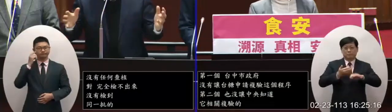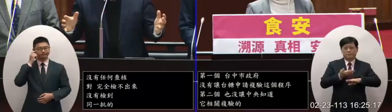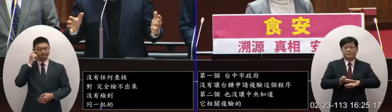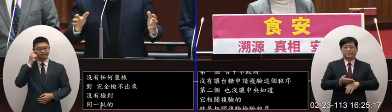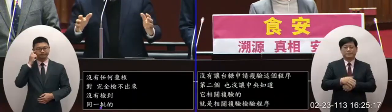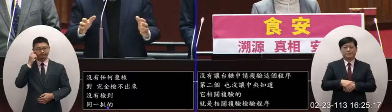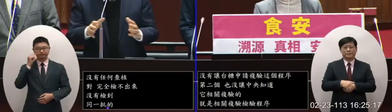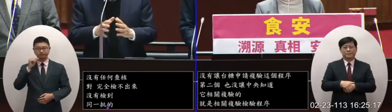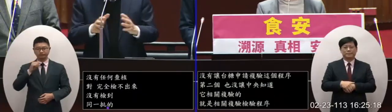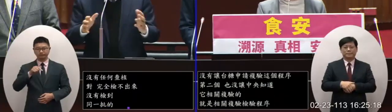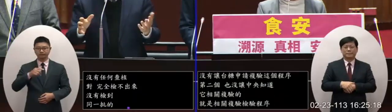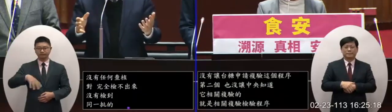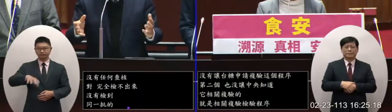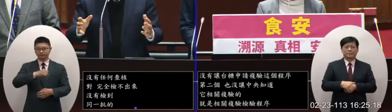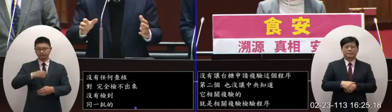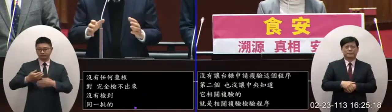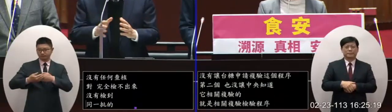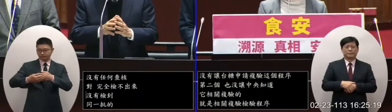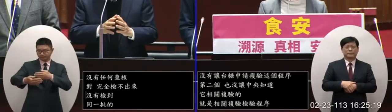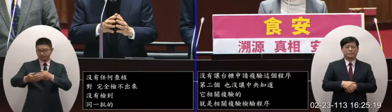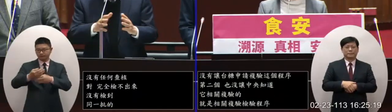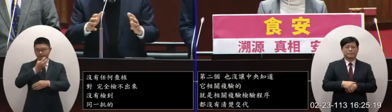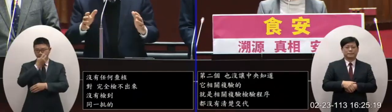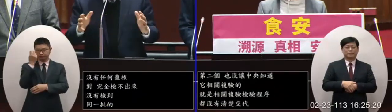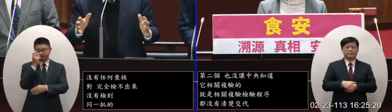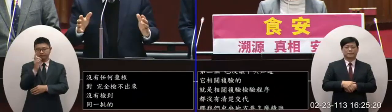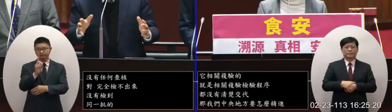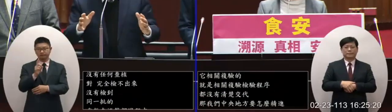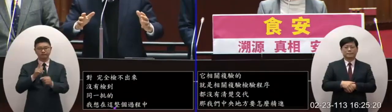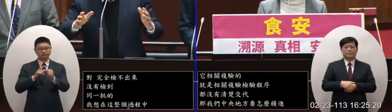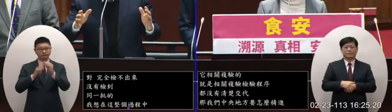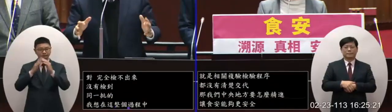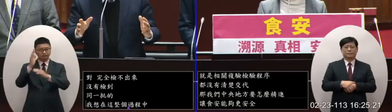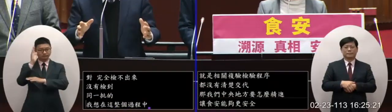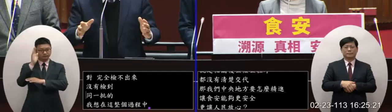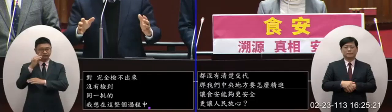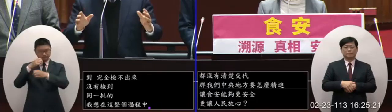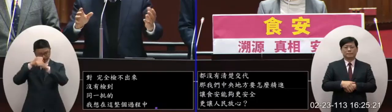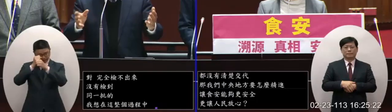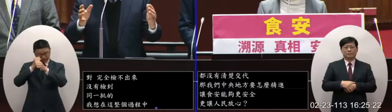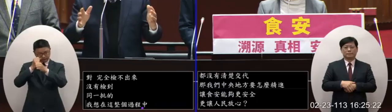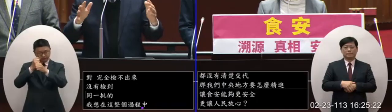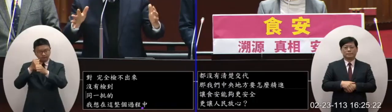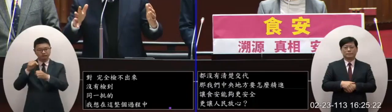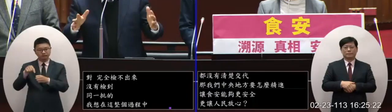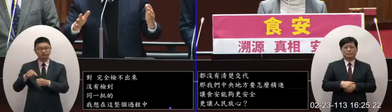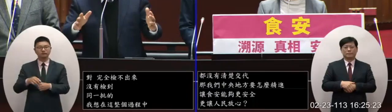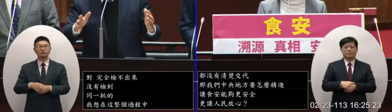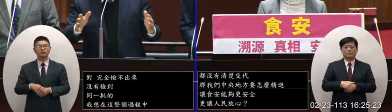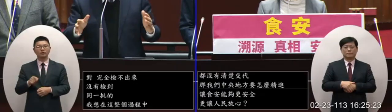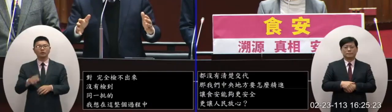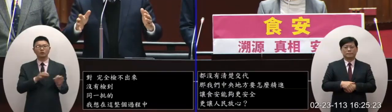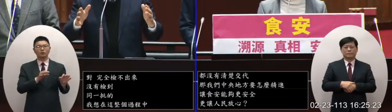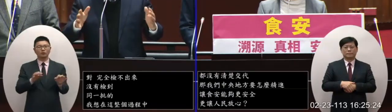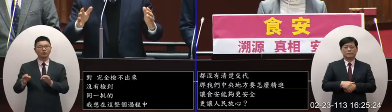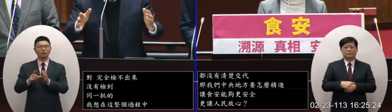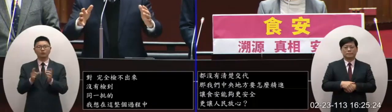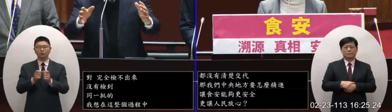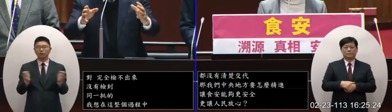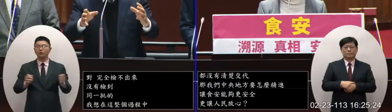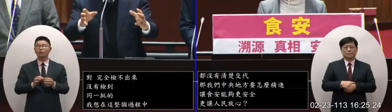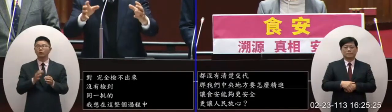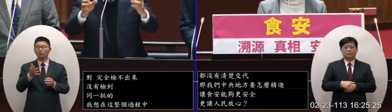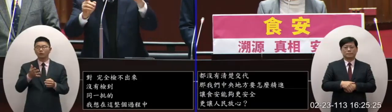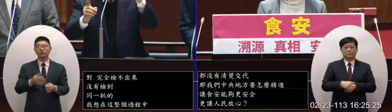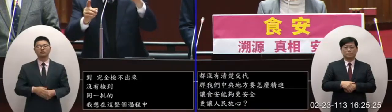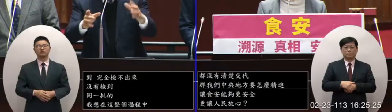在這整個的過程當中我們可以發現齁在呃台中市政府這個檢驗齁它為什麼會拖這麼多時間呢說實